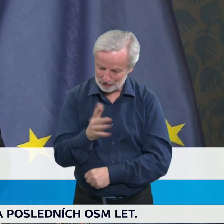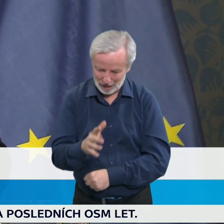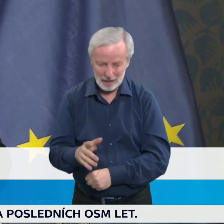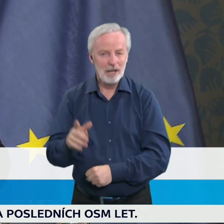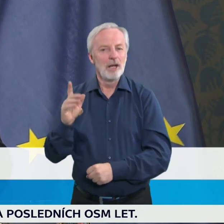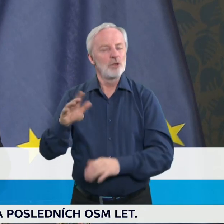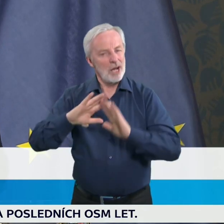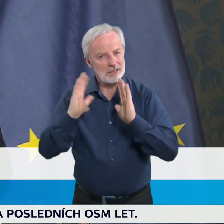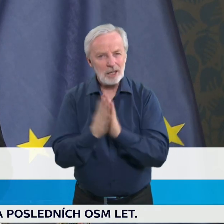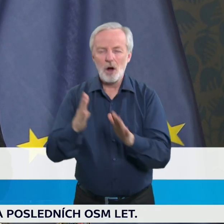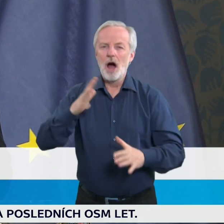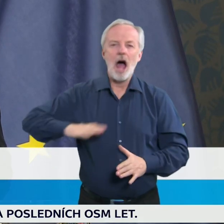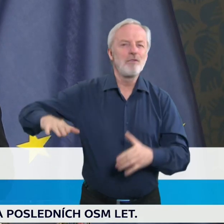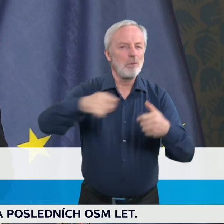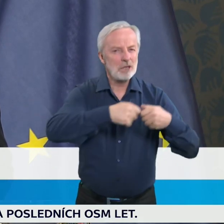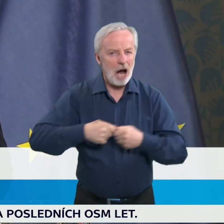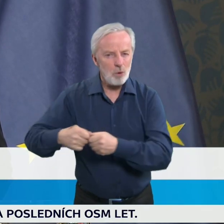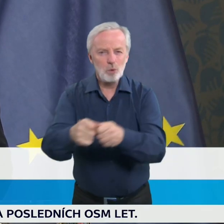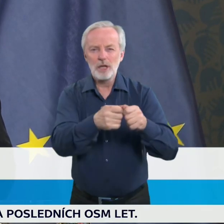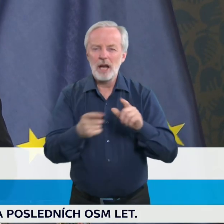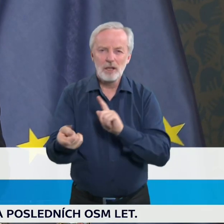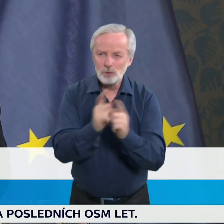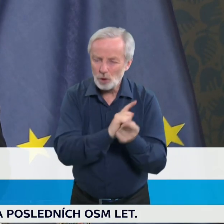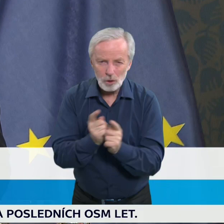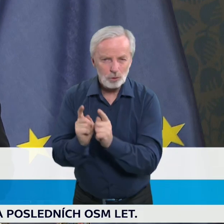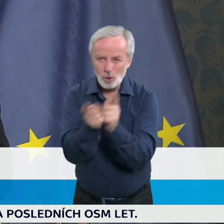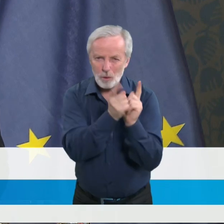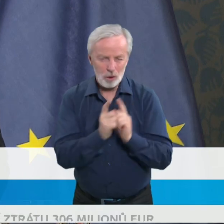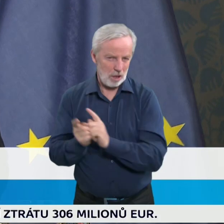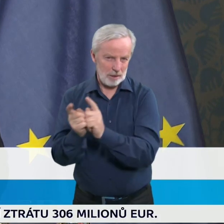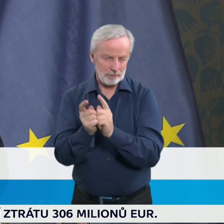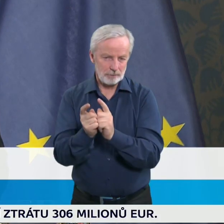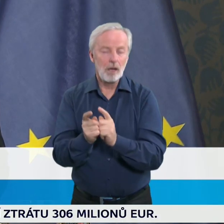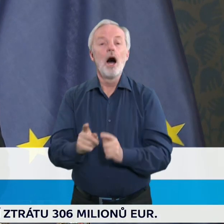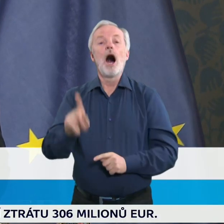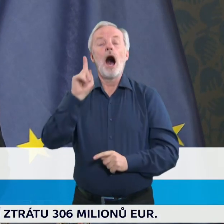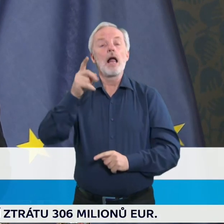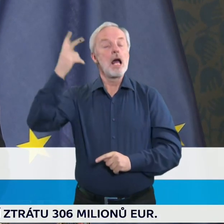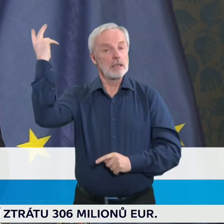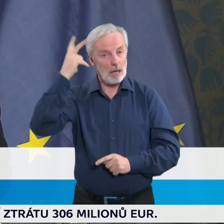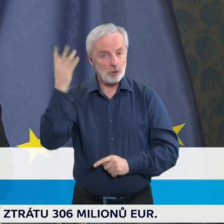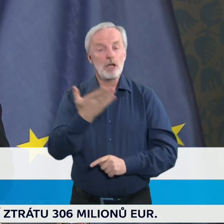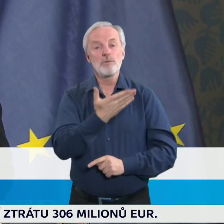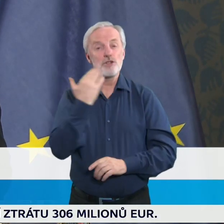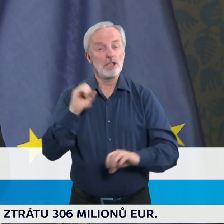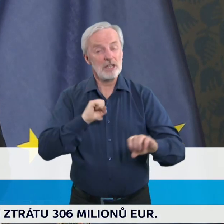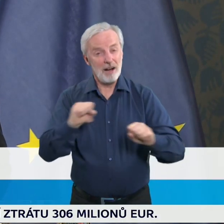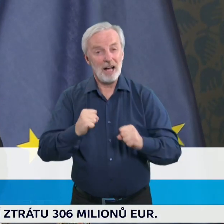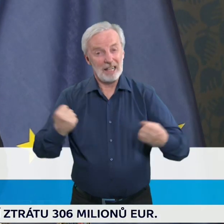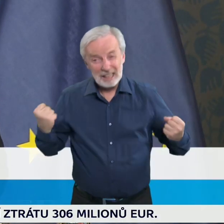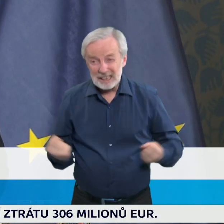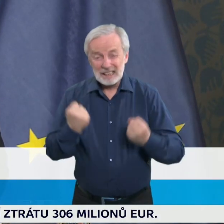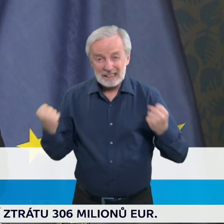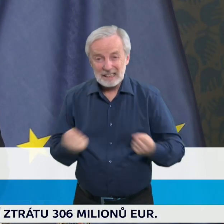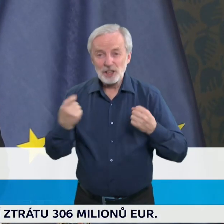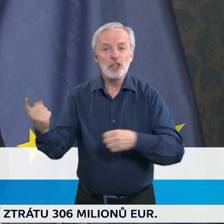distribuovány a připravovány stejně jako u ostatních, ale samozřejmě česká vláda využije maximum možností k tomu, aby se